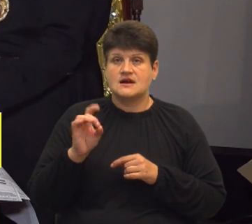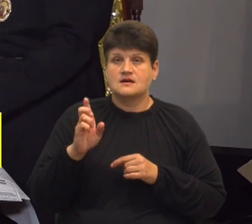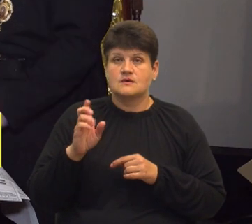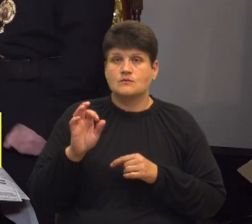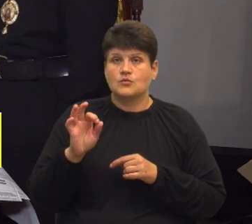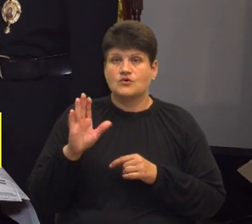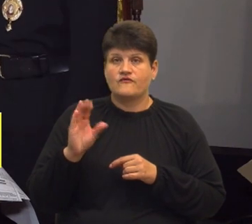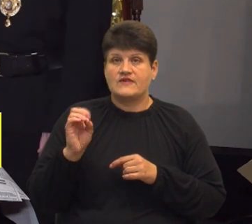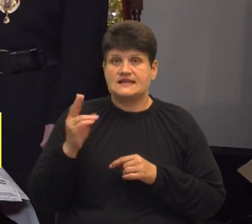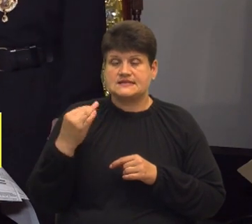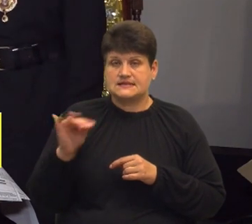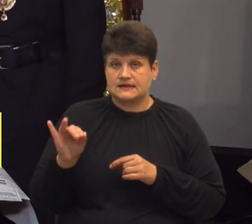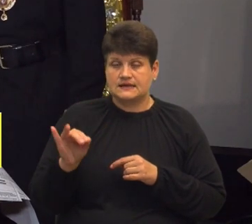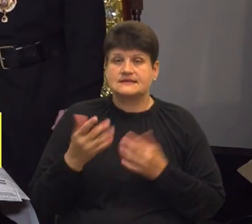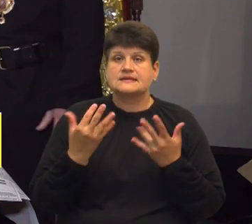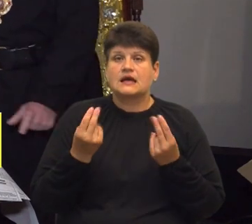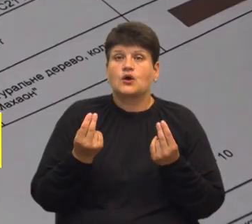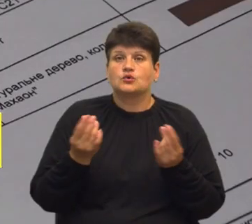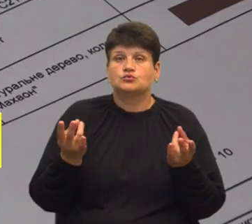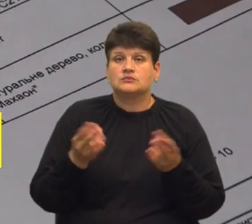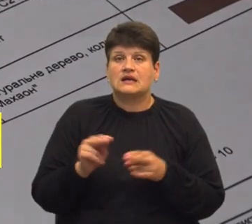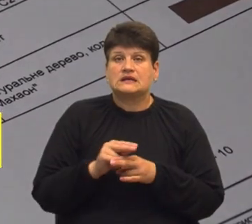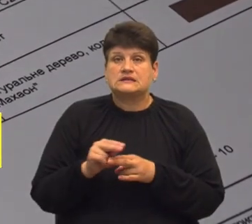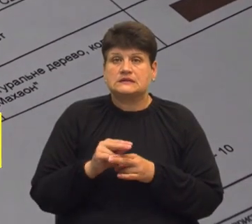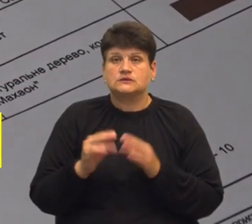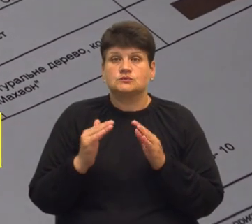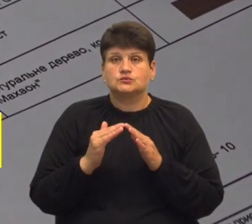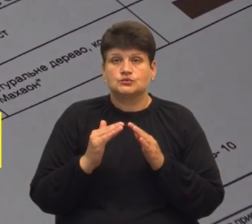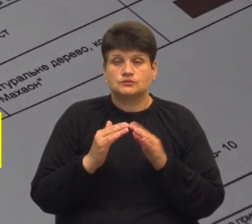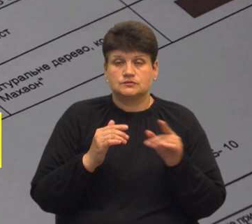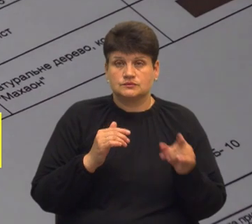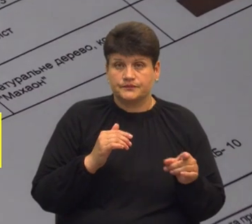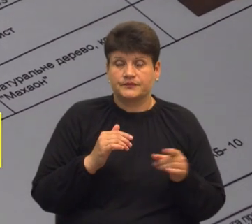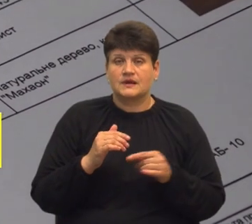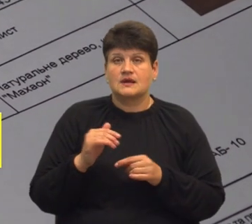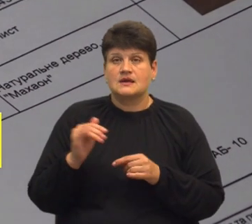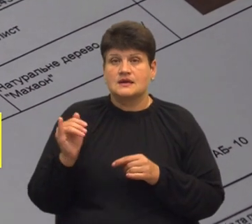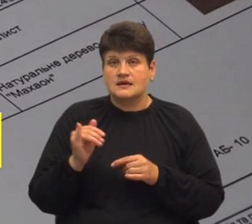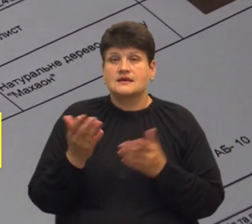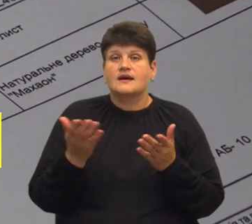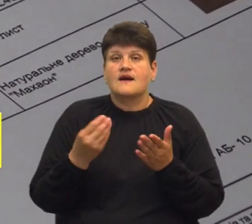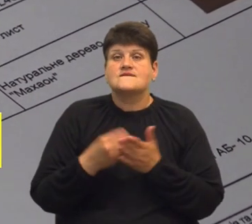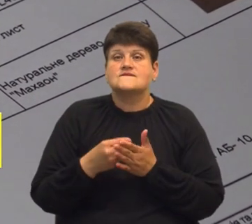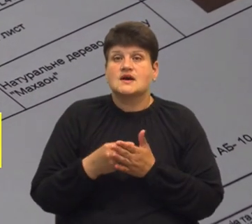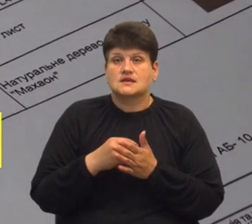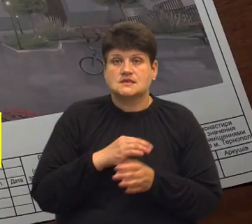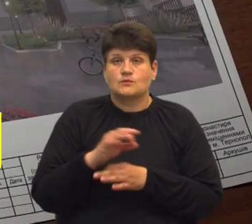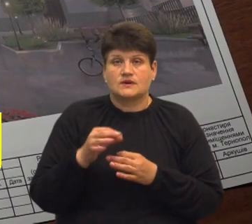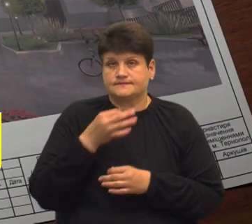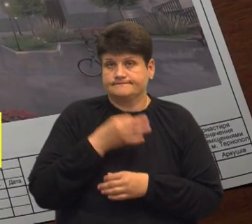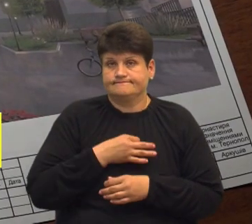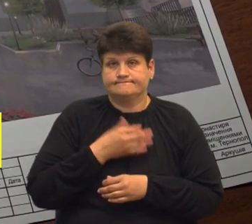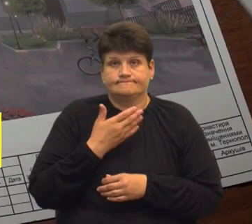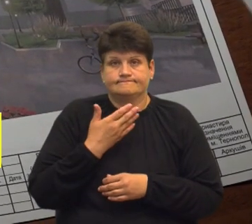священники. Скільки грошей потрібно на реставрацію будівлі архікатедрального собору та яка вартість проєкту не повідомили.